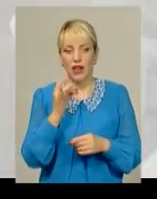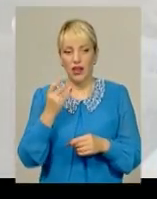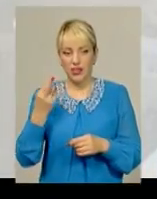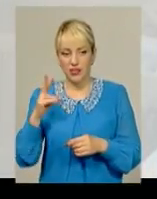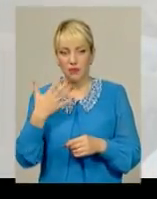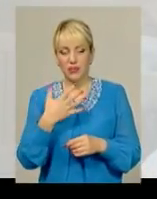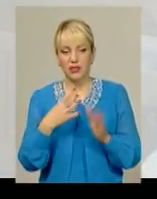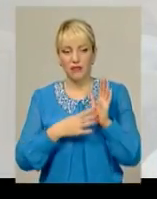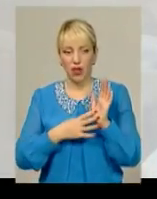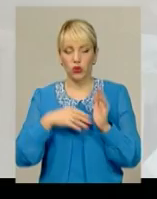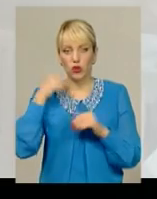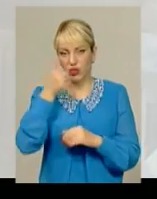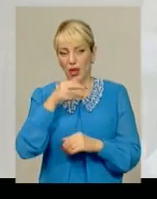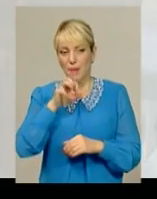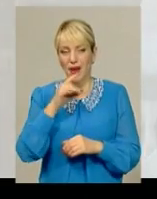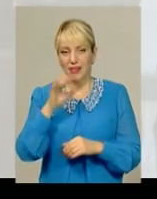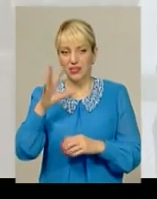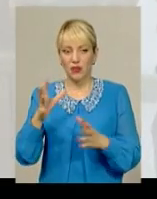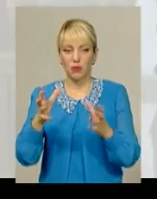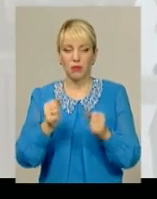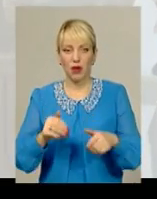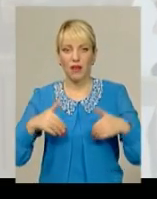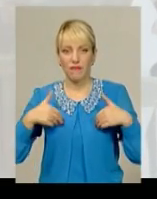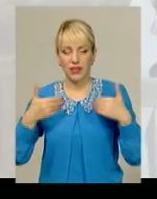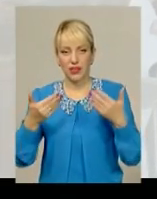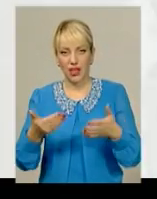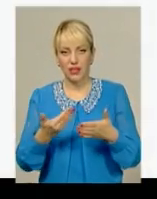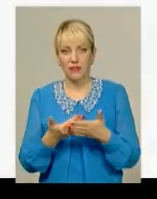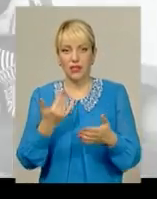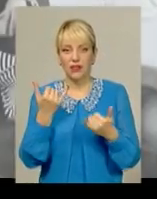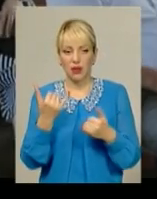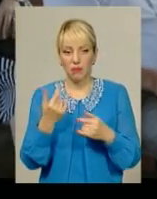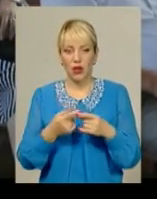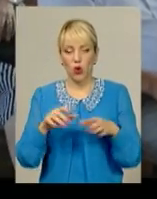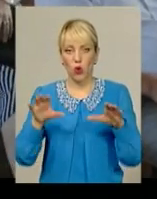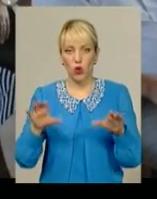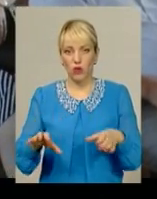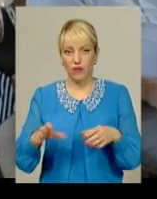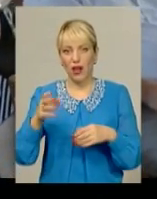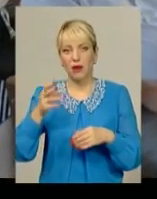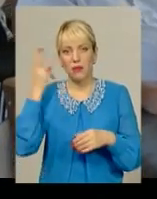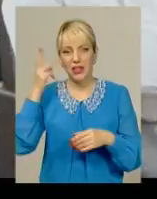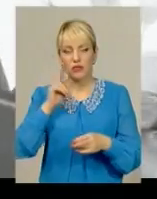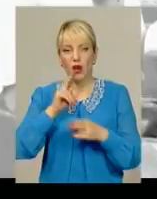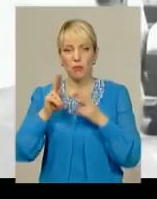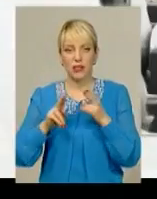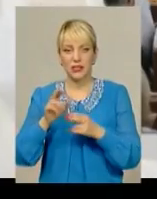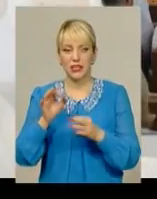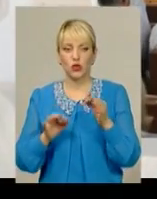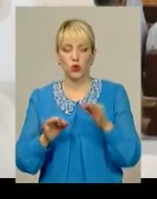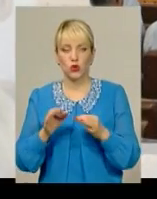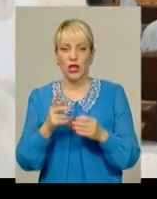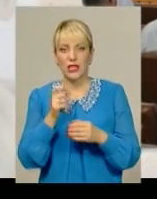-річний Анатолій Марцинкевич приймає привітання. Відтепер він – голова Хмельницького апеляційного суду. За нього віддали